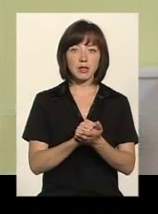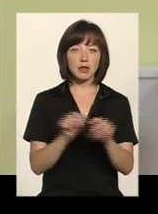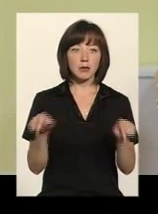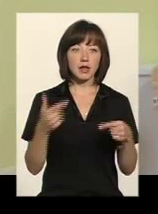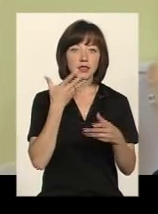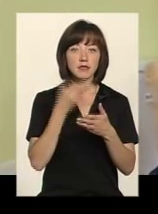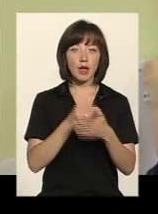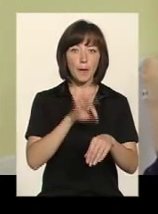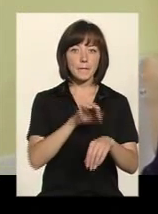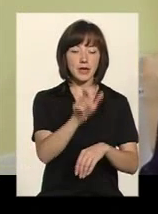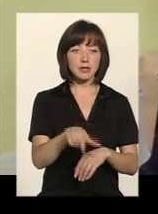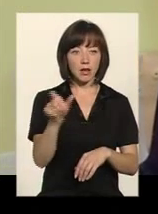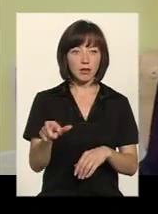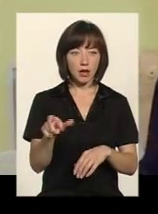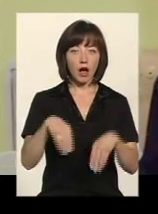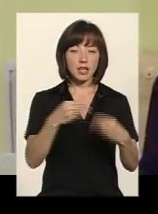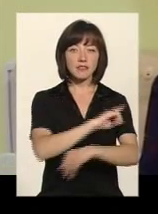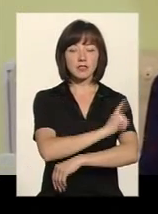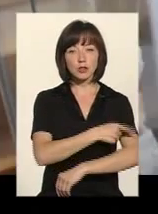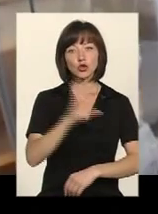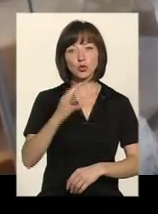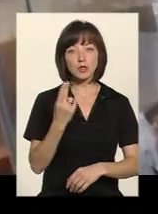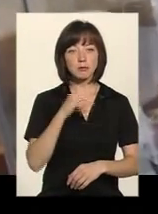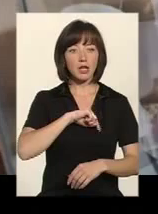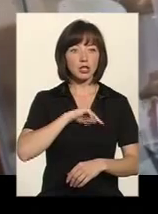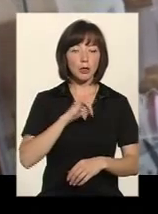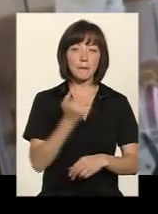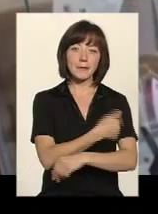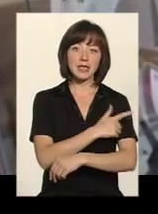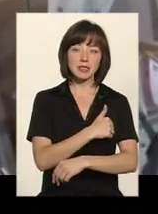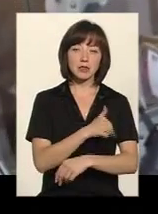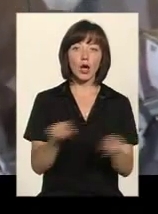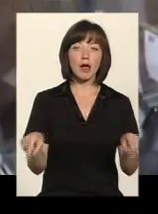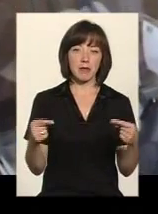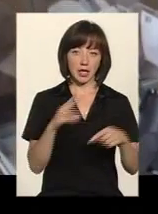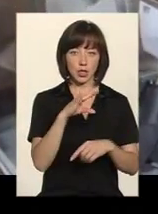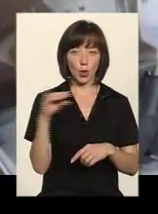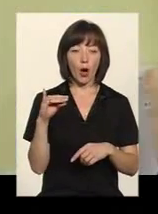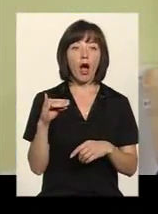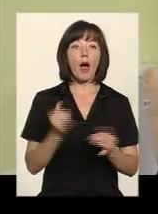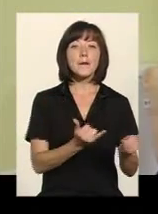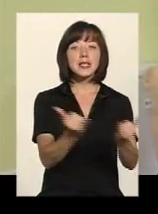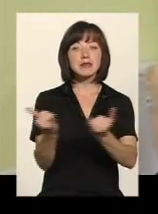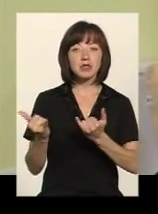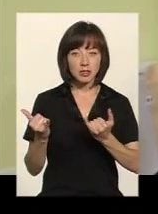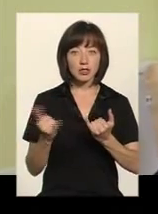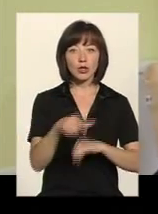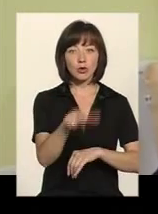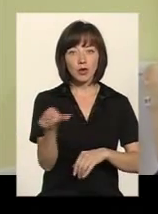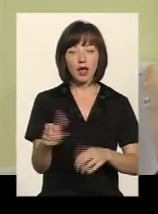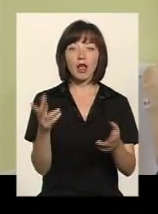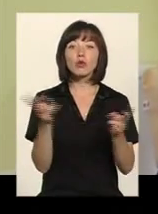Підприємство. Т.е. оказывать физическую, соціальну, психологическую, медицинскую реабилитацию і обеспечивають население з